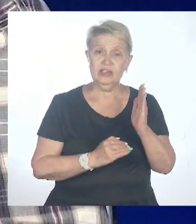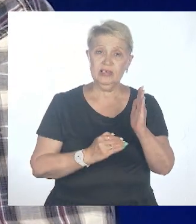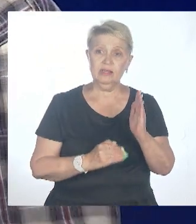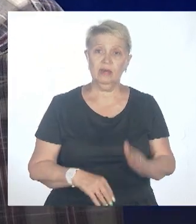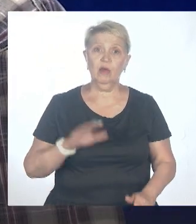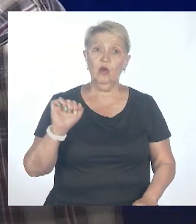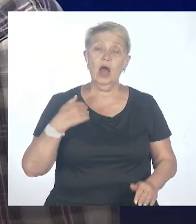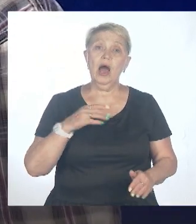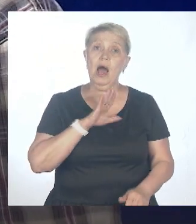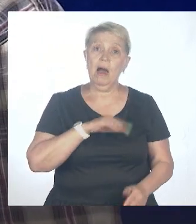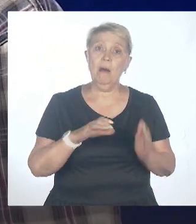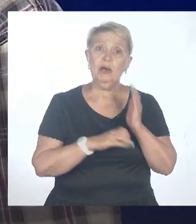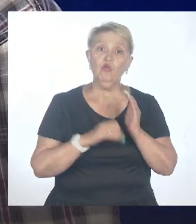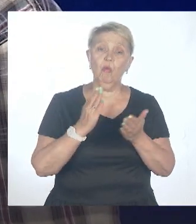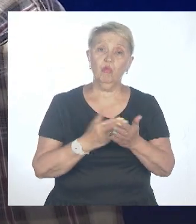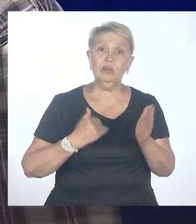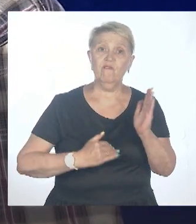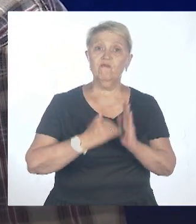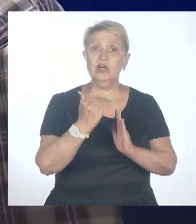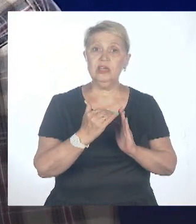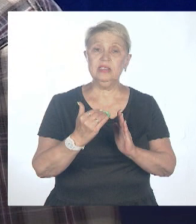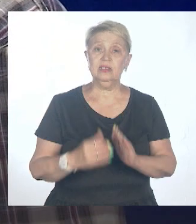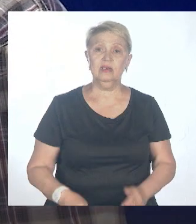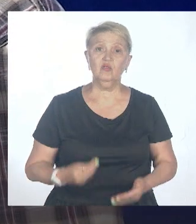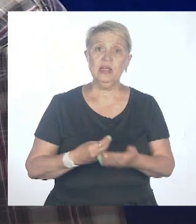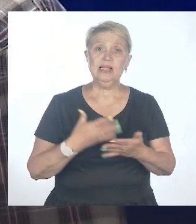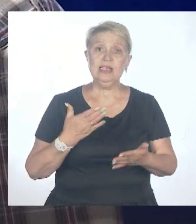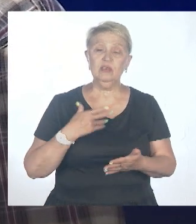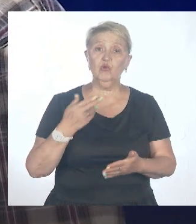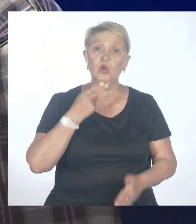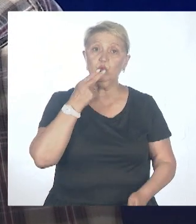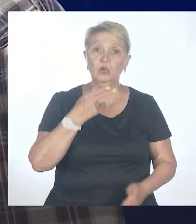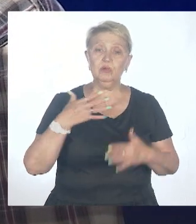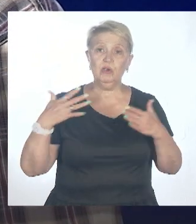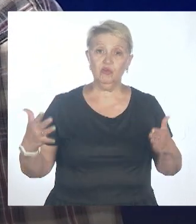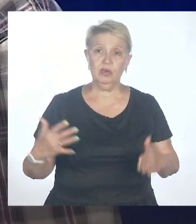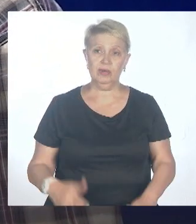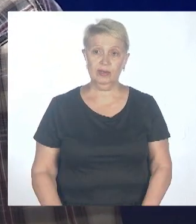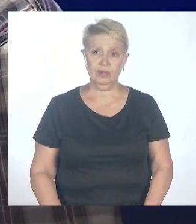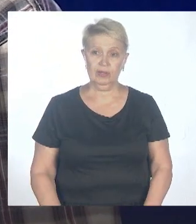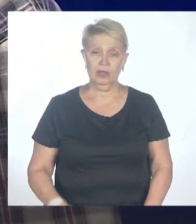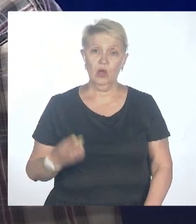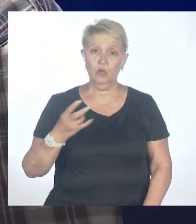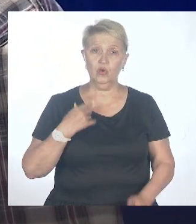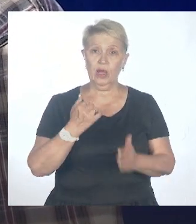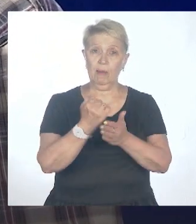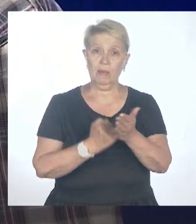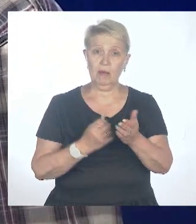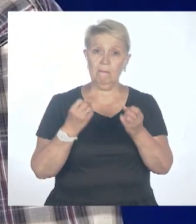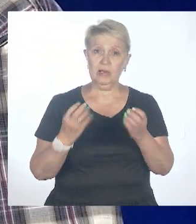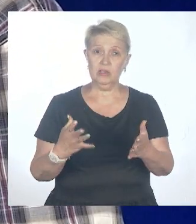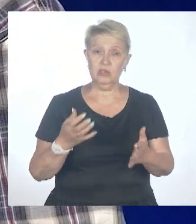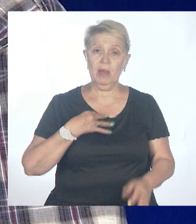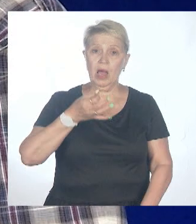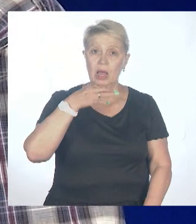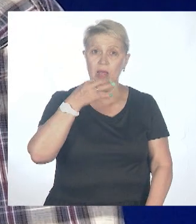спрос на них поднимется. А сейчас это как бы проблемы могут возникнуть, в том числе с логистикой, со всем остальным. Запастись какими-то простейшими лекарственными